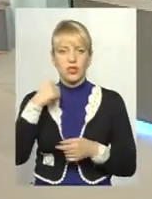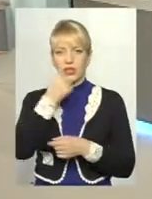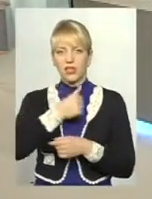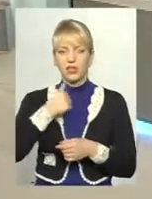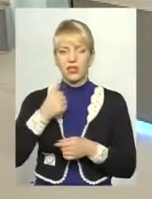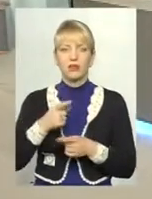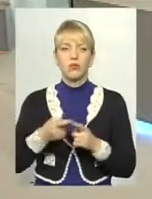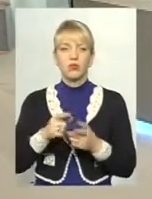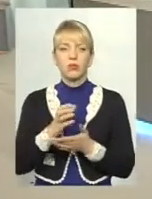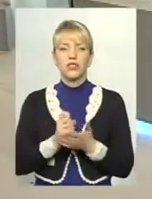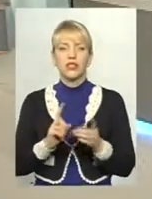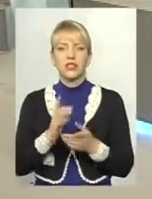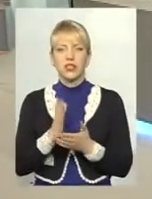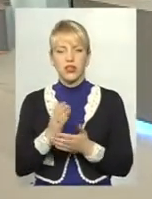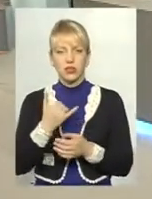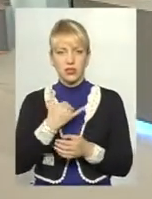маємо зараз.